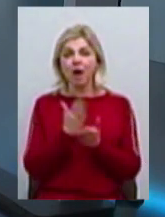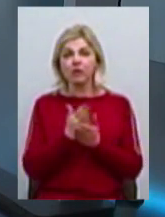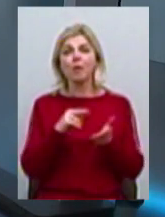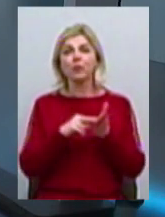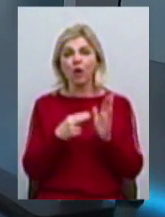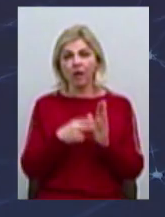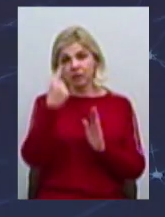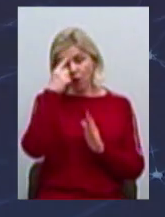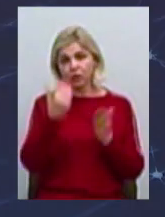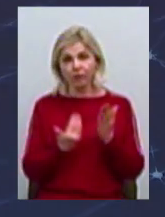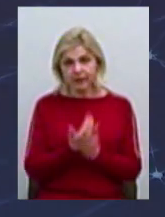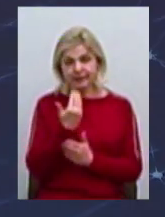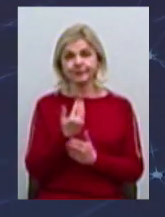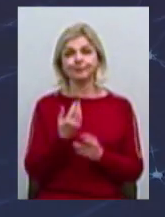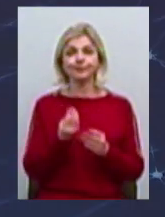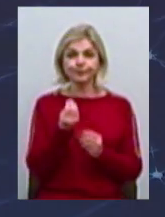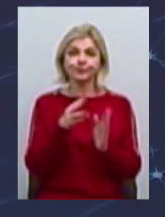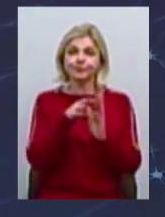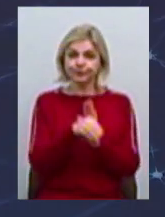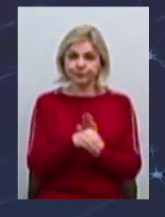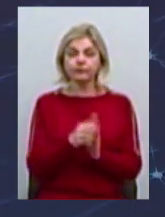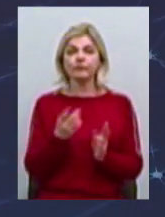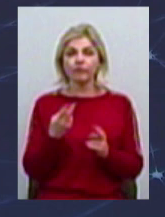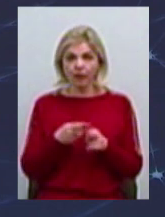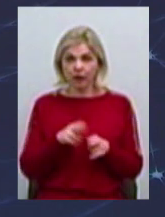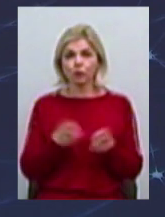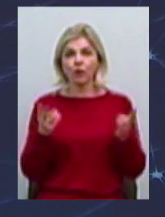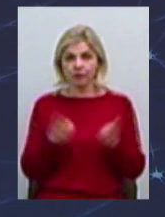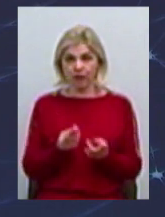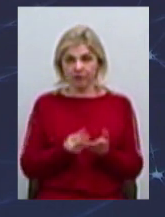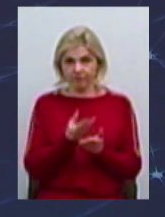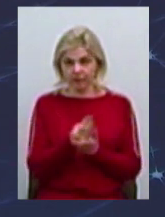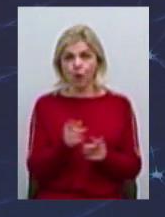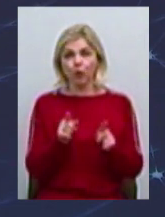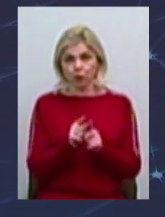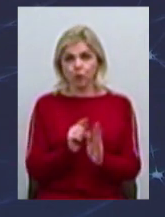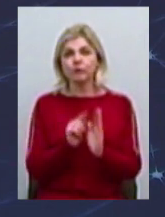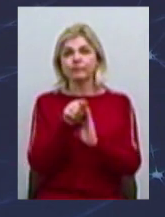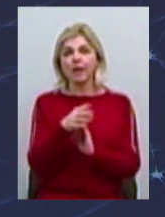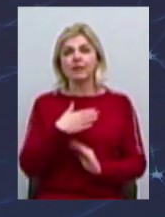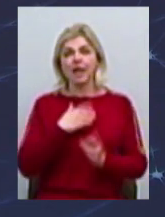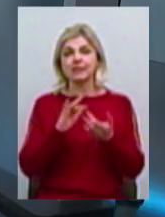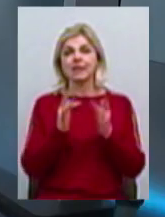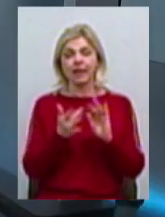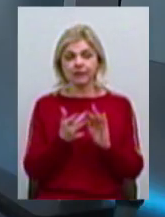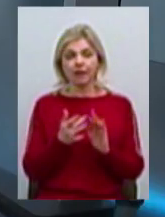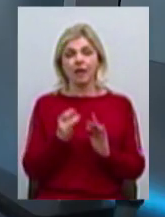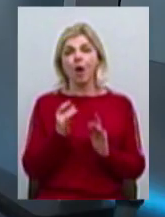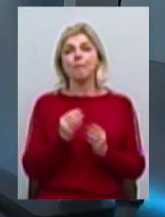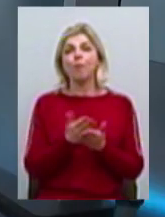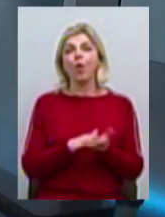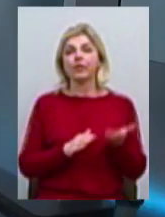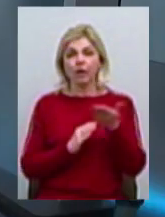інноваційні чи інвестиційні, які потребують фінансування, вони заходять теж на наш сайт, заходять в розділ подати проєкт і